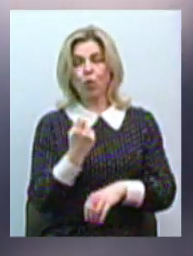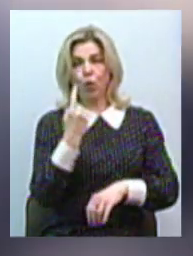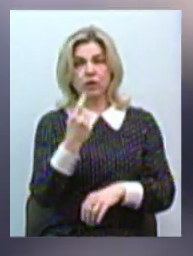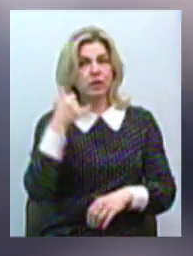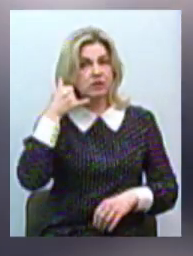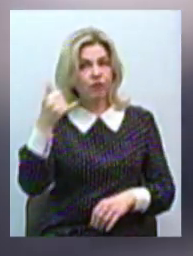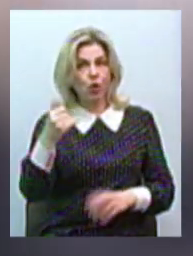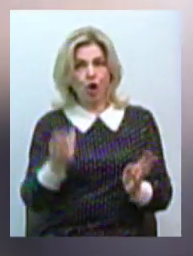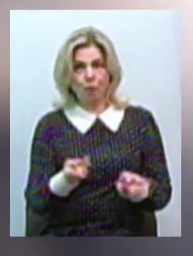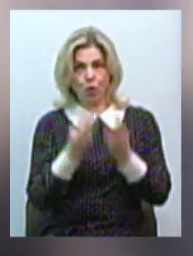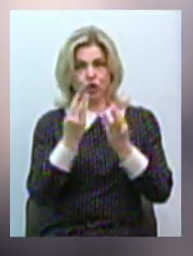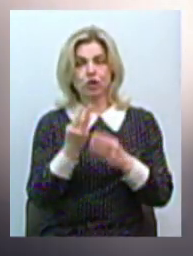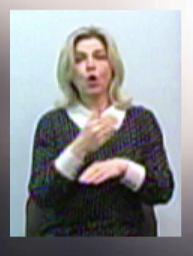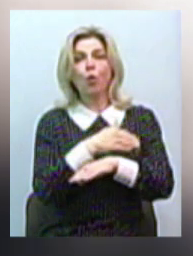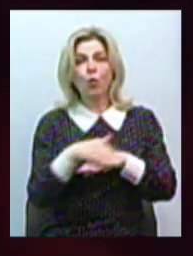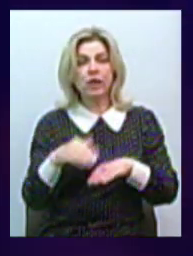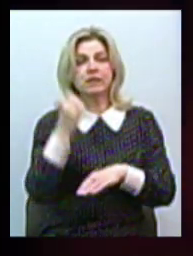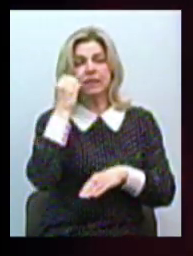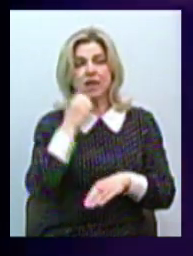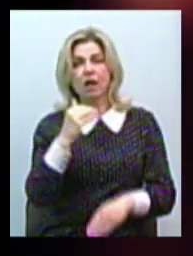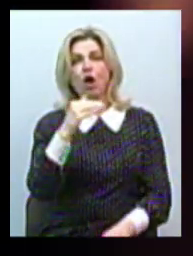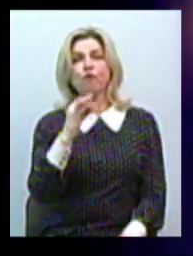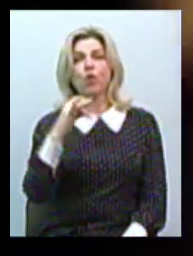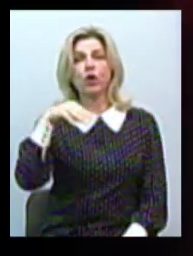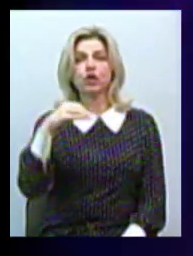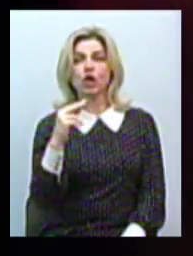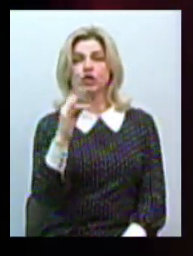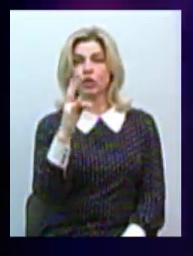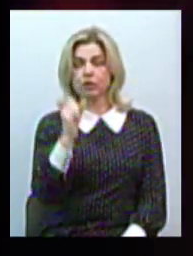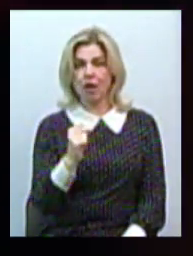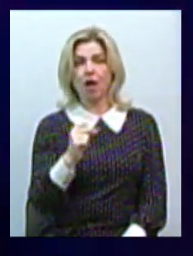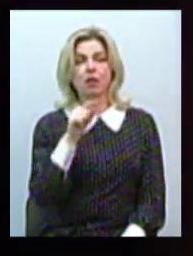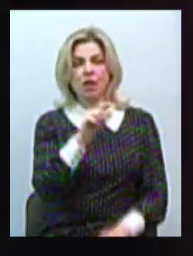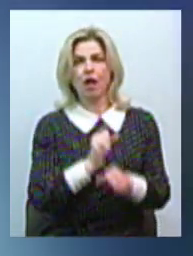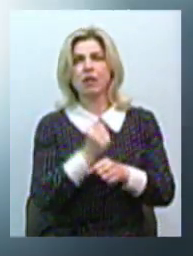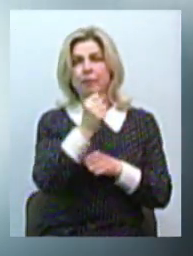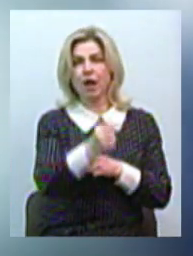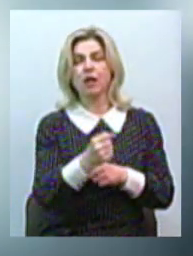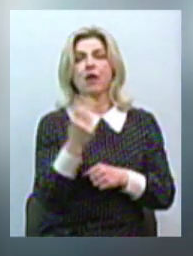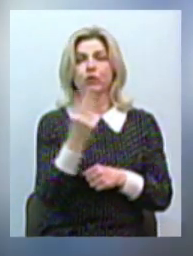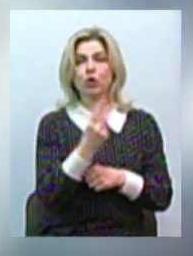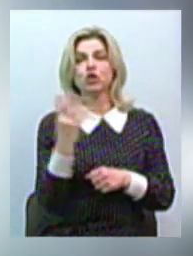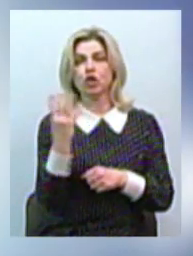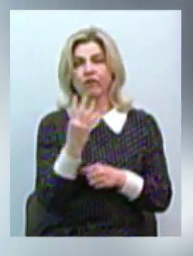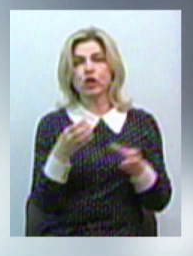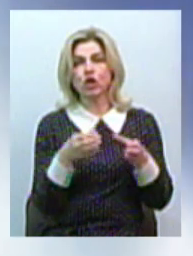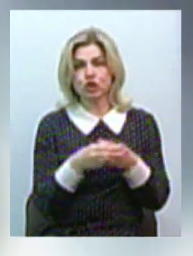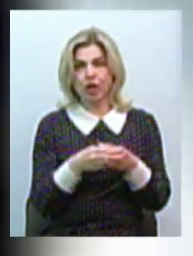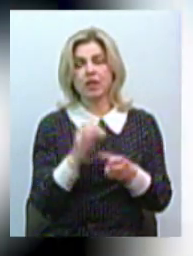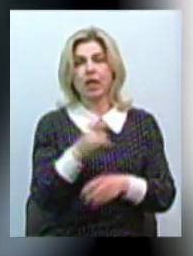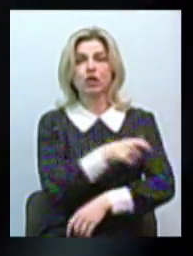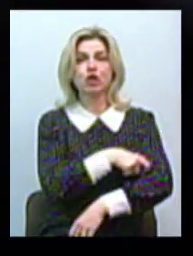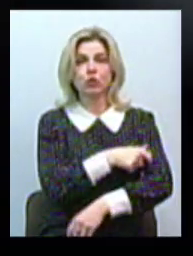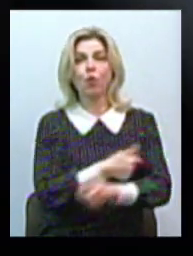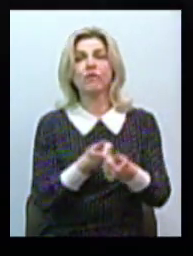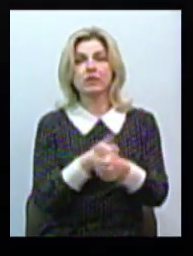вулиці Старофортечній міста Миколаїва. Туди направили 3-те та 4-те відділення Державних пожежно-рятувальних частин та чергову